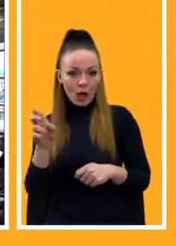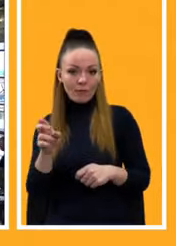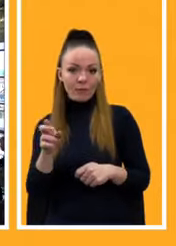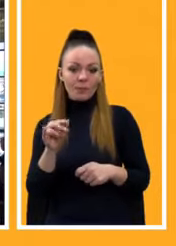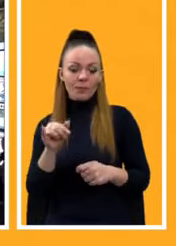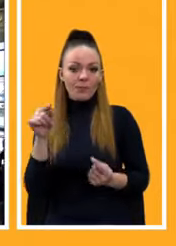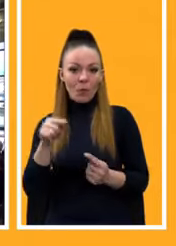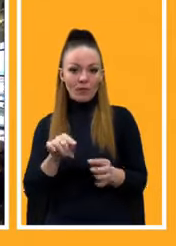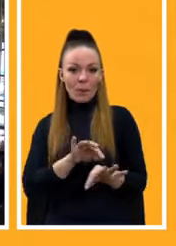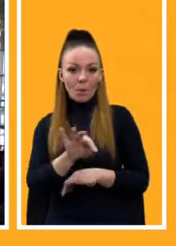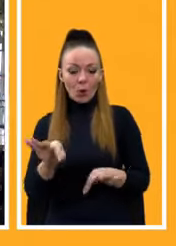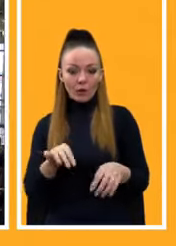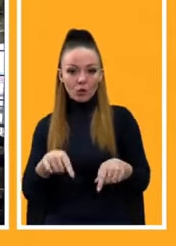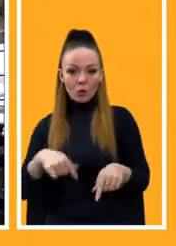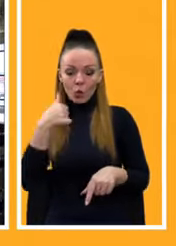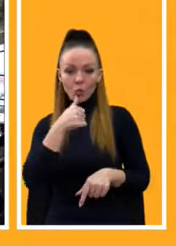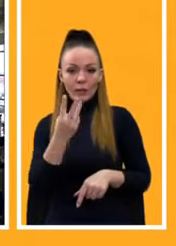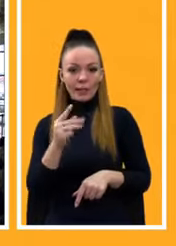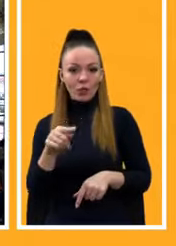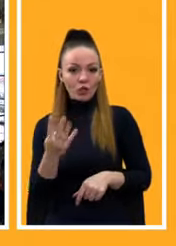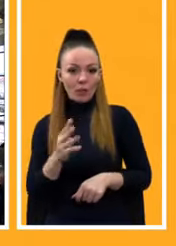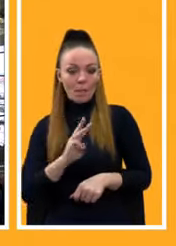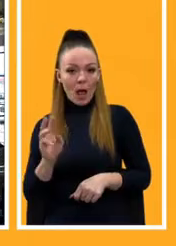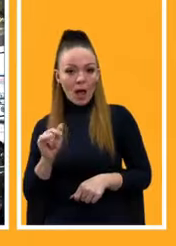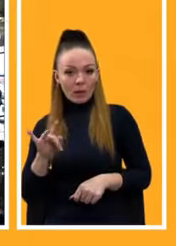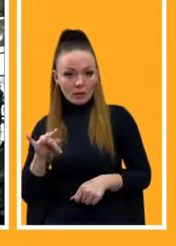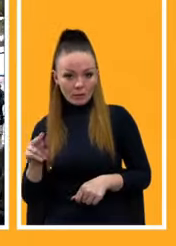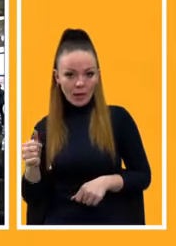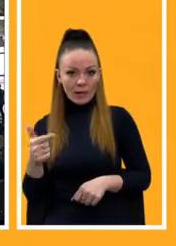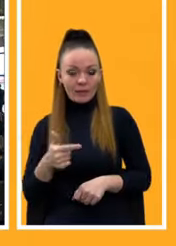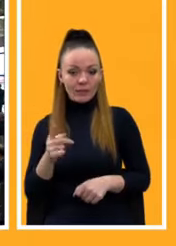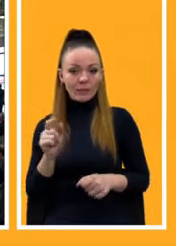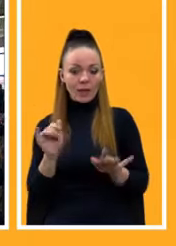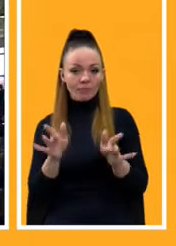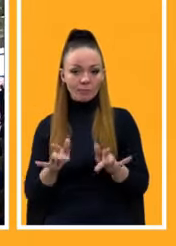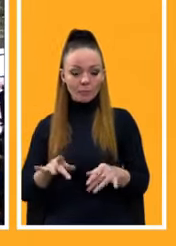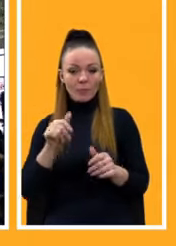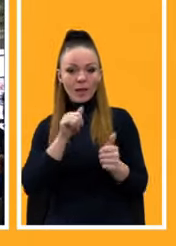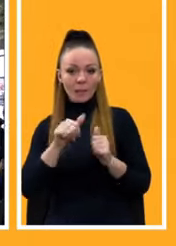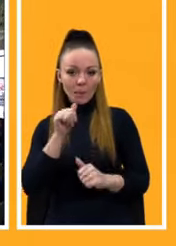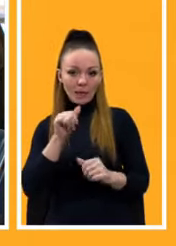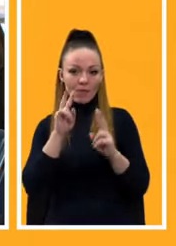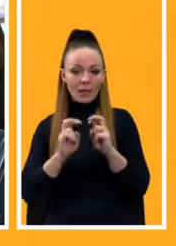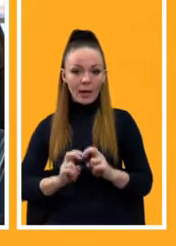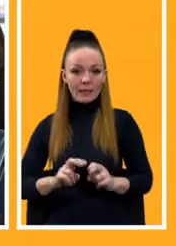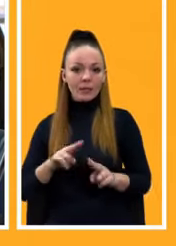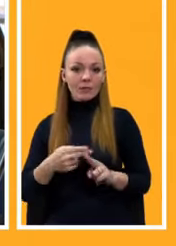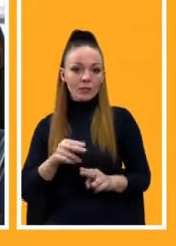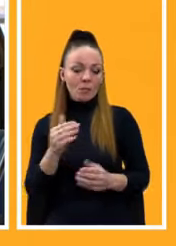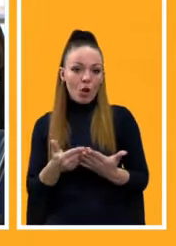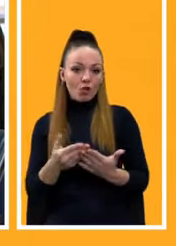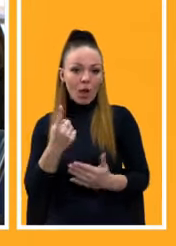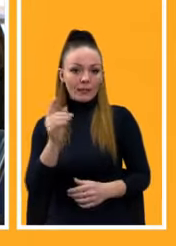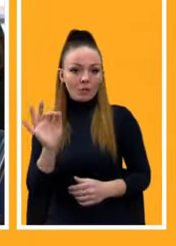року склали 3,4 мільярда гривень. За підрагунками експертів-аналітиків, це майже на один відсоток